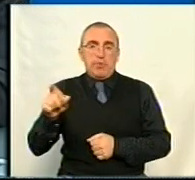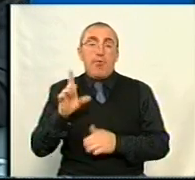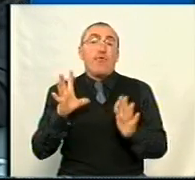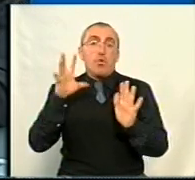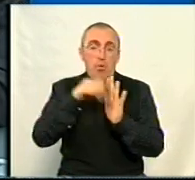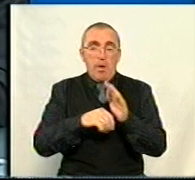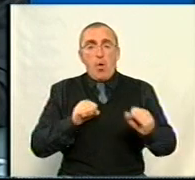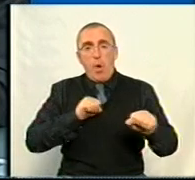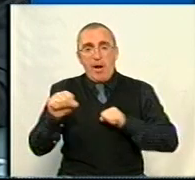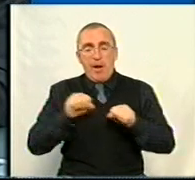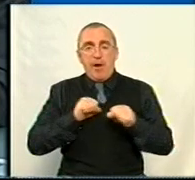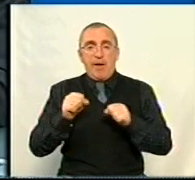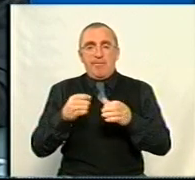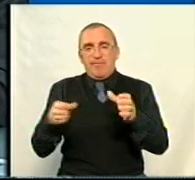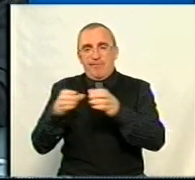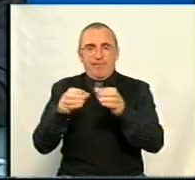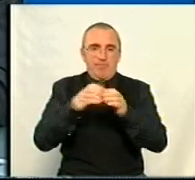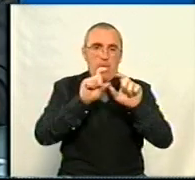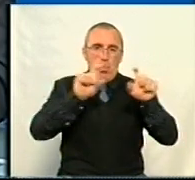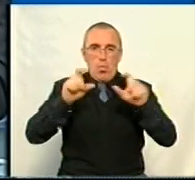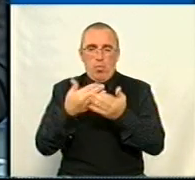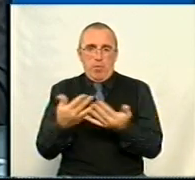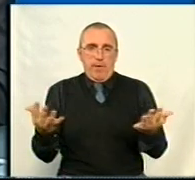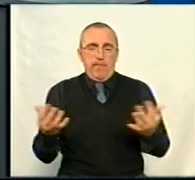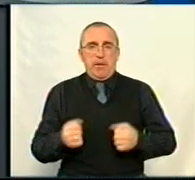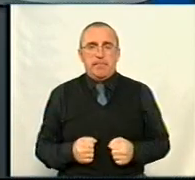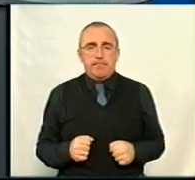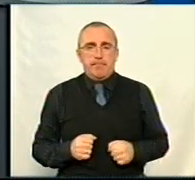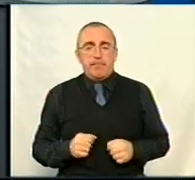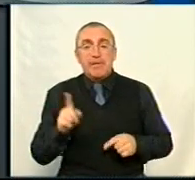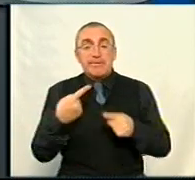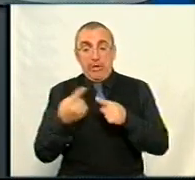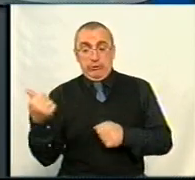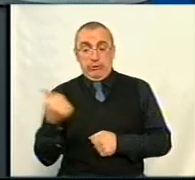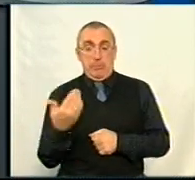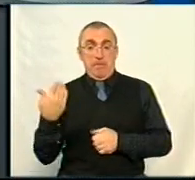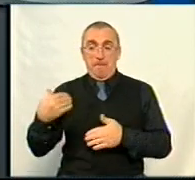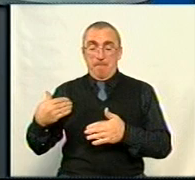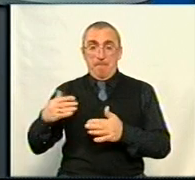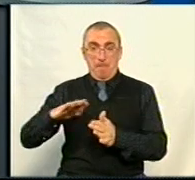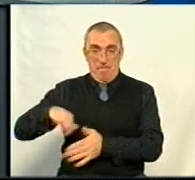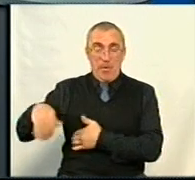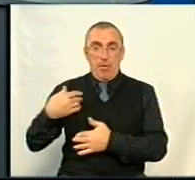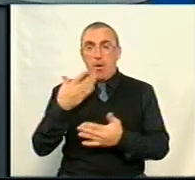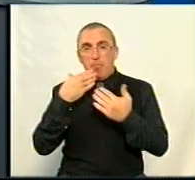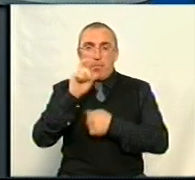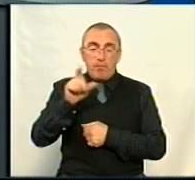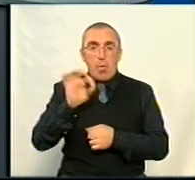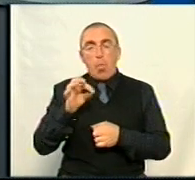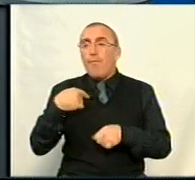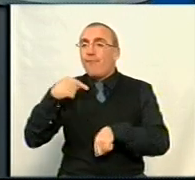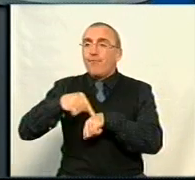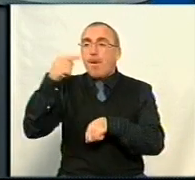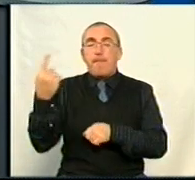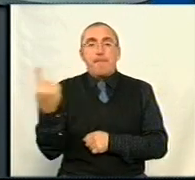числі керівників департаментів та управління. За цей тиждень, що минув, я спілкувався з кількома людьми і питав про враження,